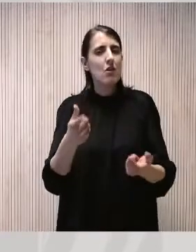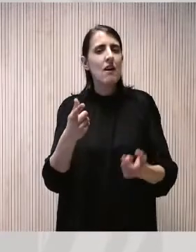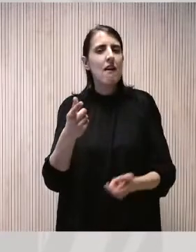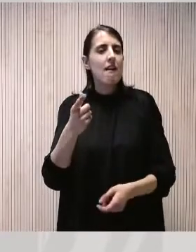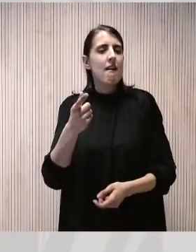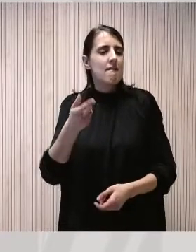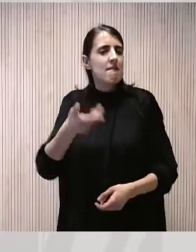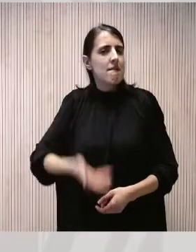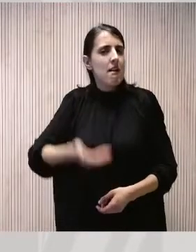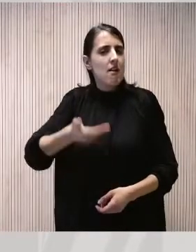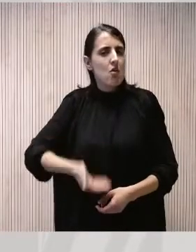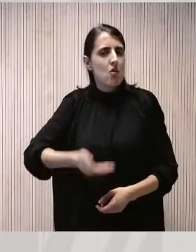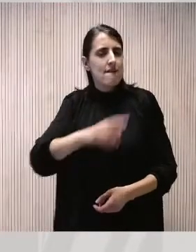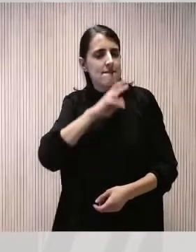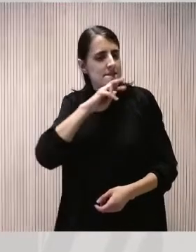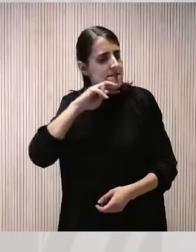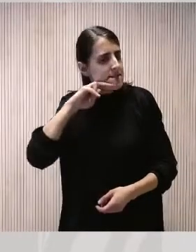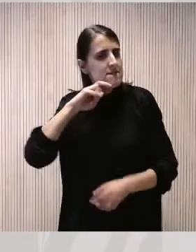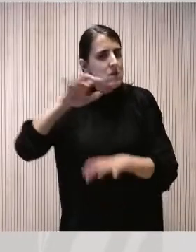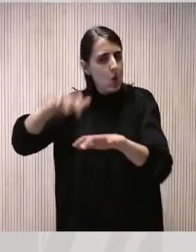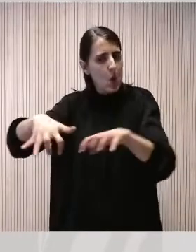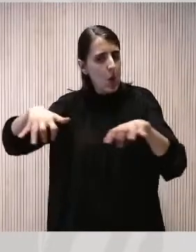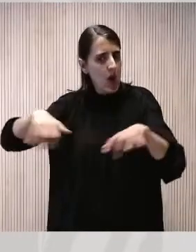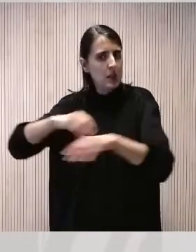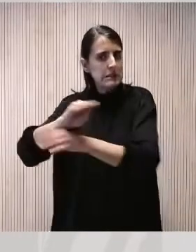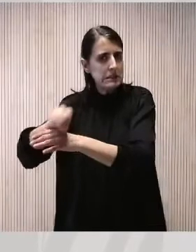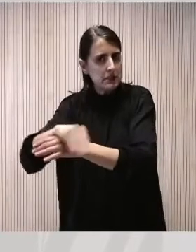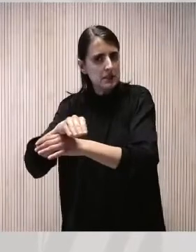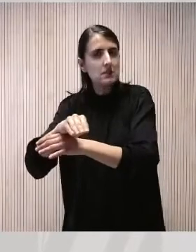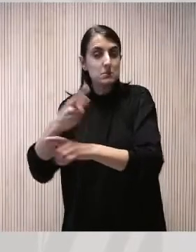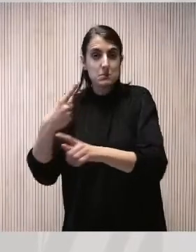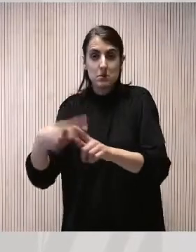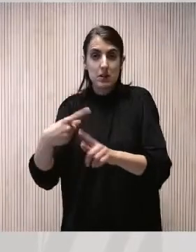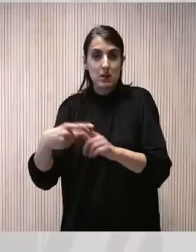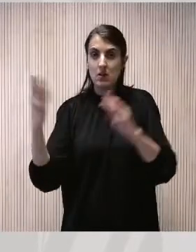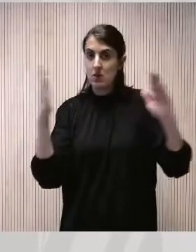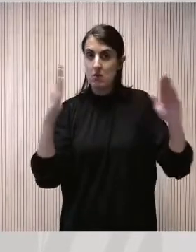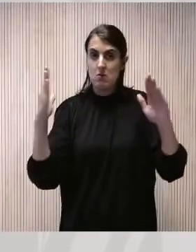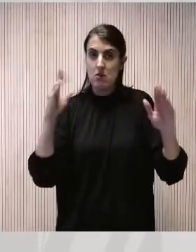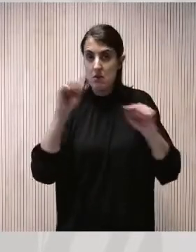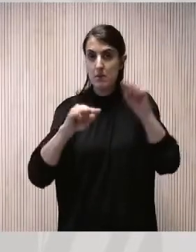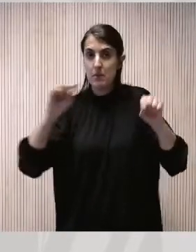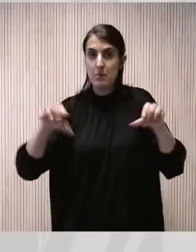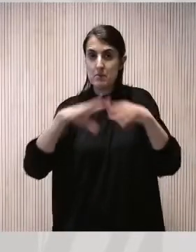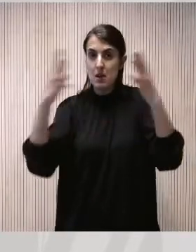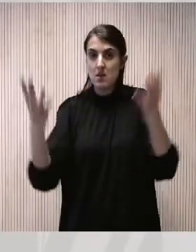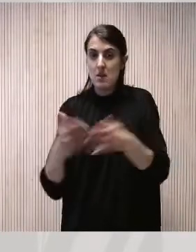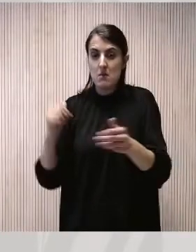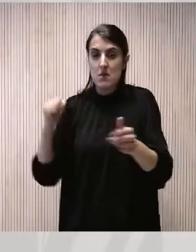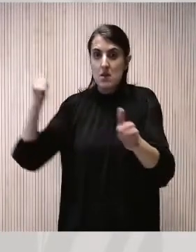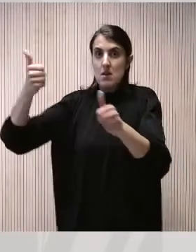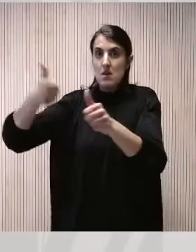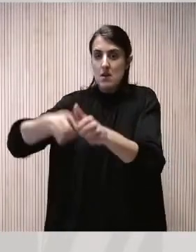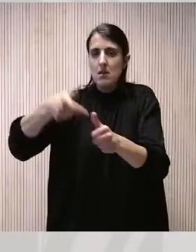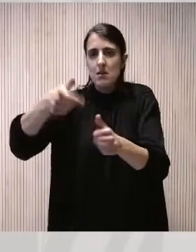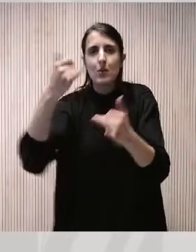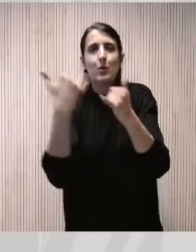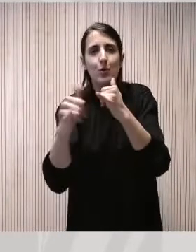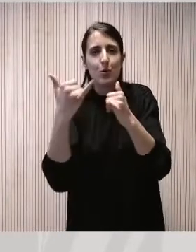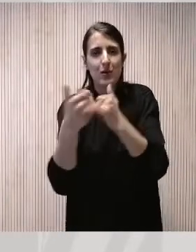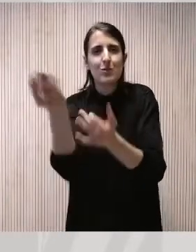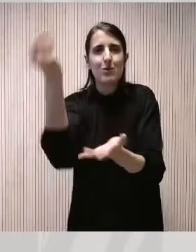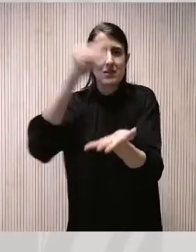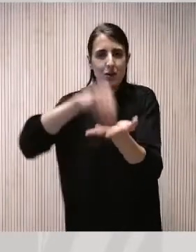'organitzar aquest congrés, especialment després d'aquesta època de pandèmia, per recuperar la presencialitat, les